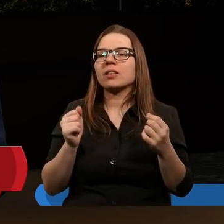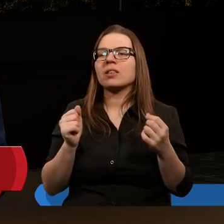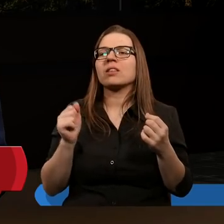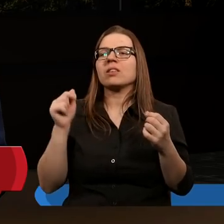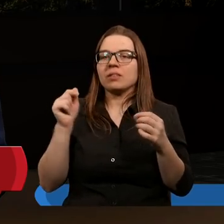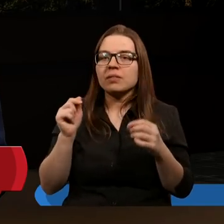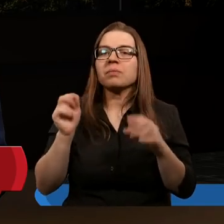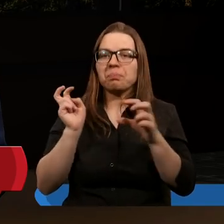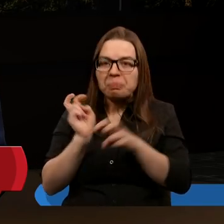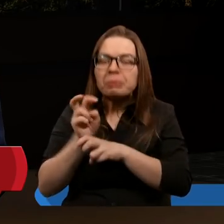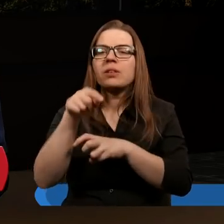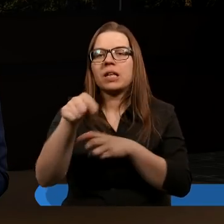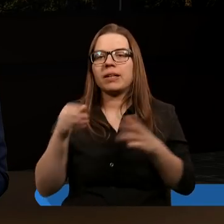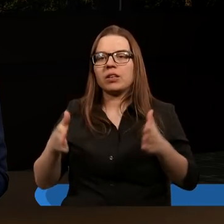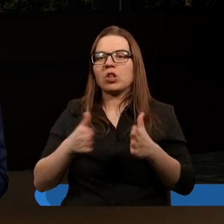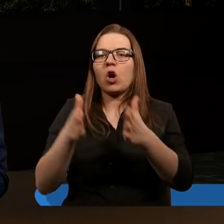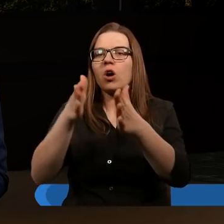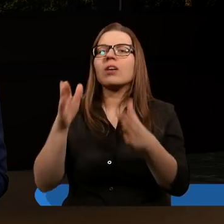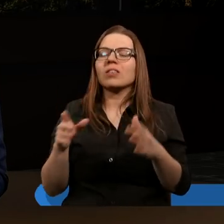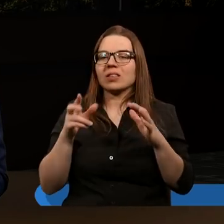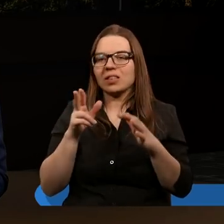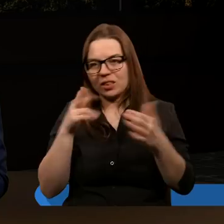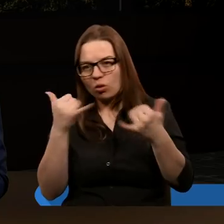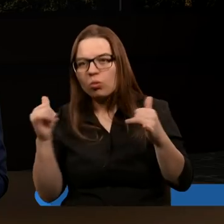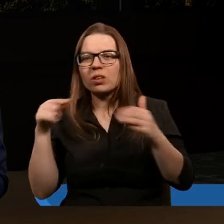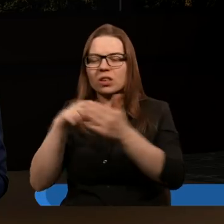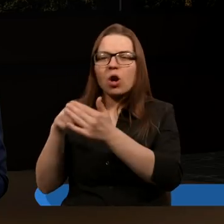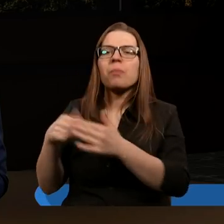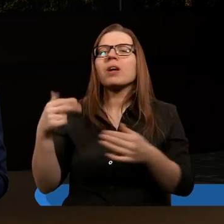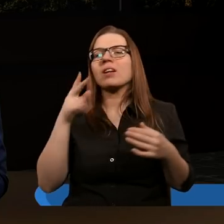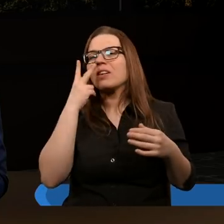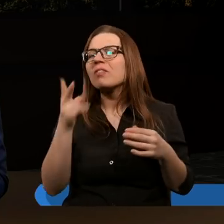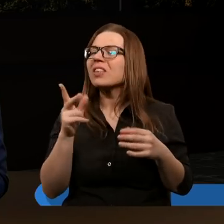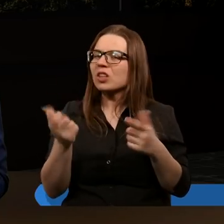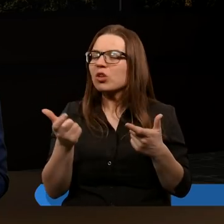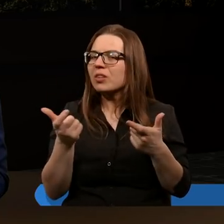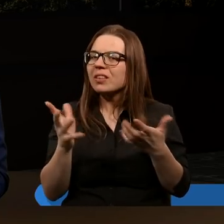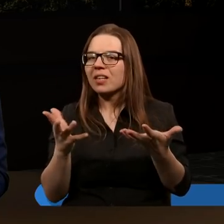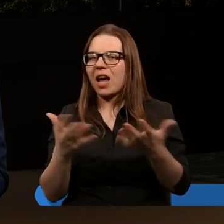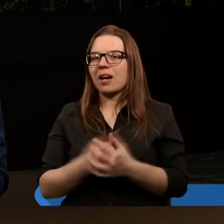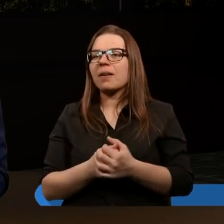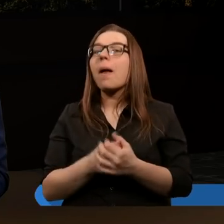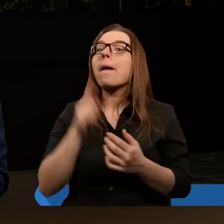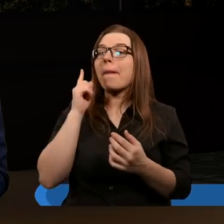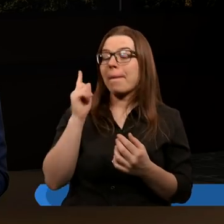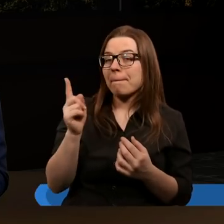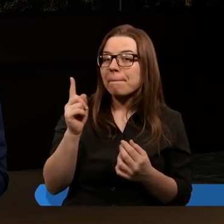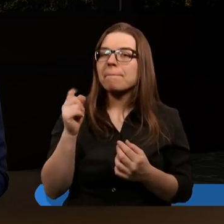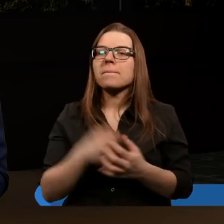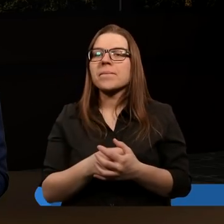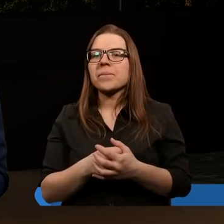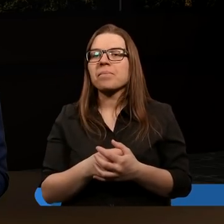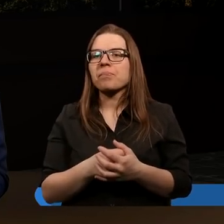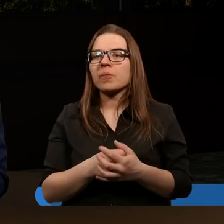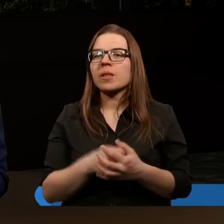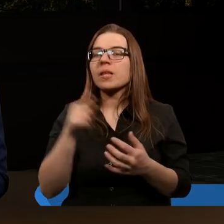wszedł na tą drogę fałszywych prawd, ale zupełnie o tym nie wiedząc. Ale z kolei